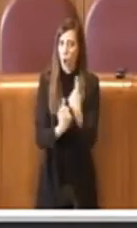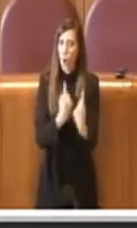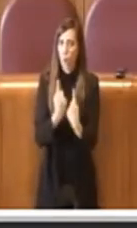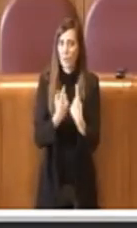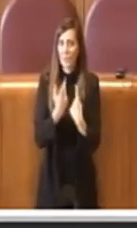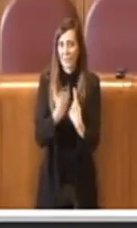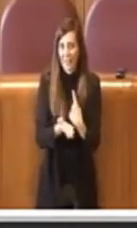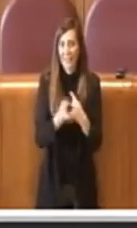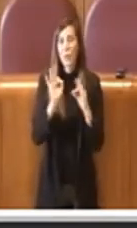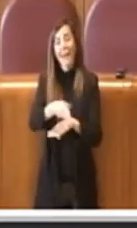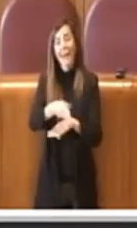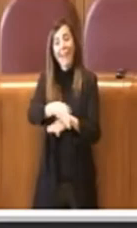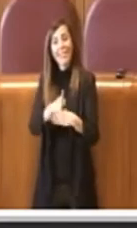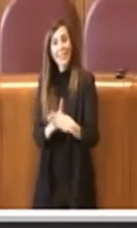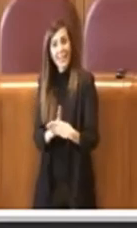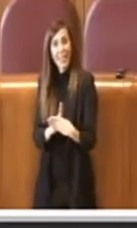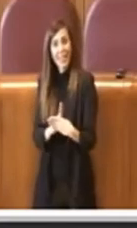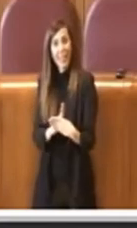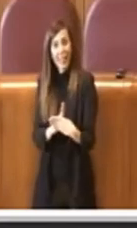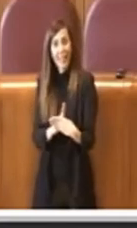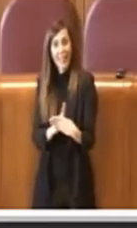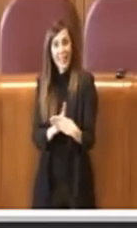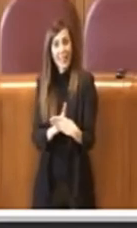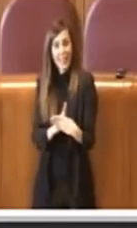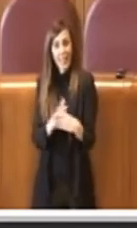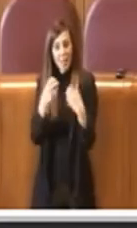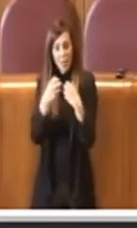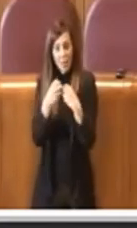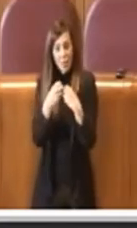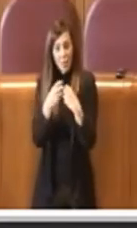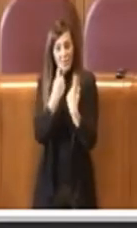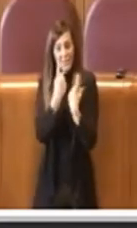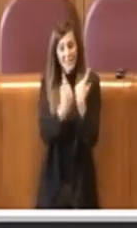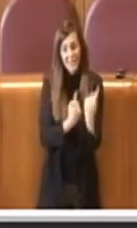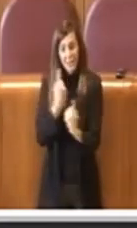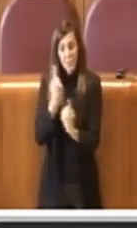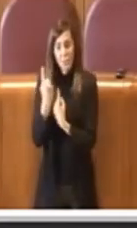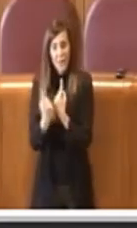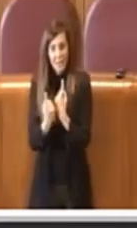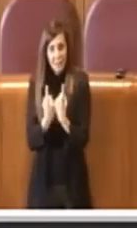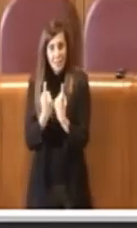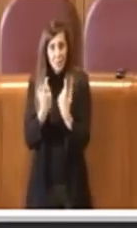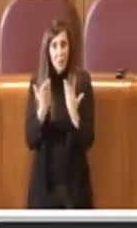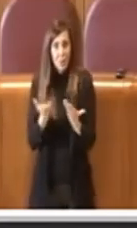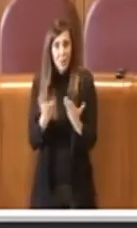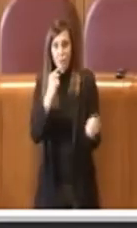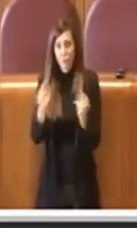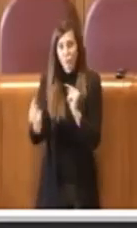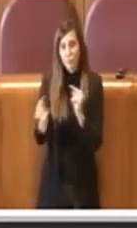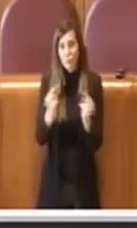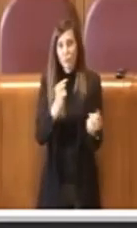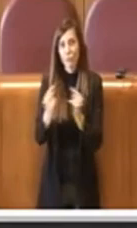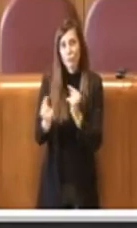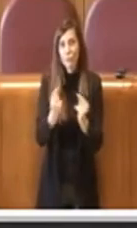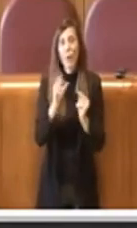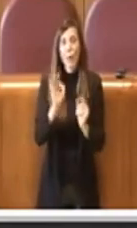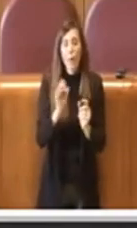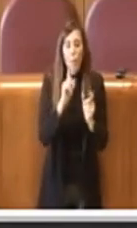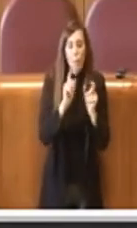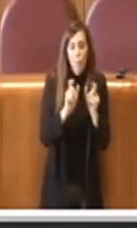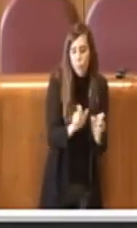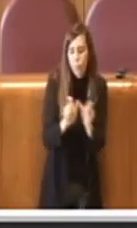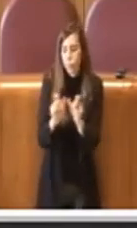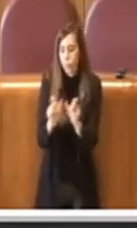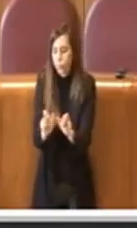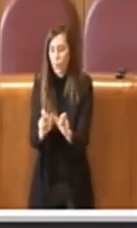dividendo comunque anche le questioni che si vanno a trattare divise per categoria, quindi sia